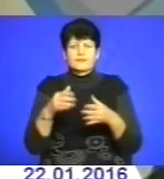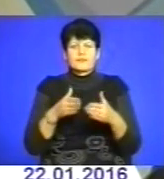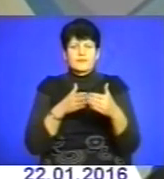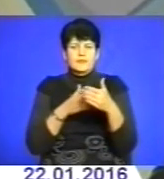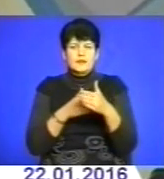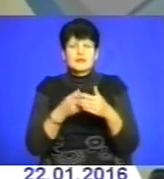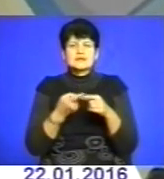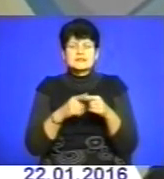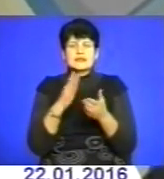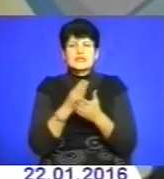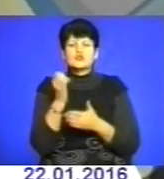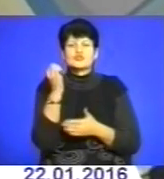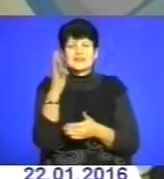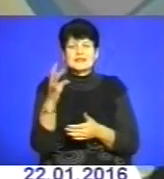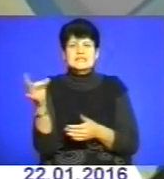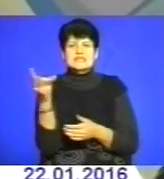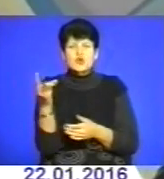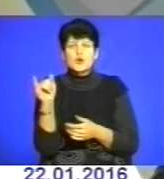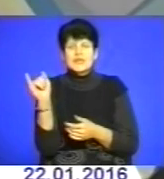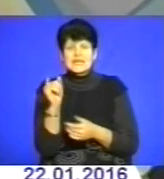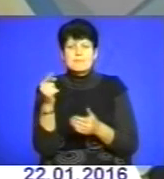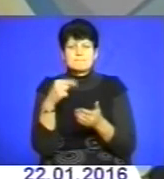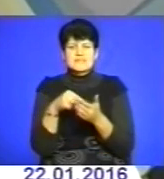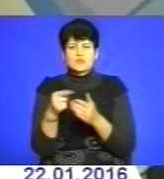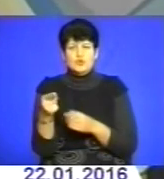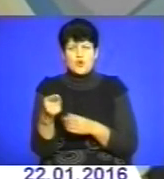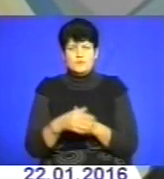Це є 14 районів і місто Тернопіль.